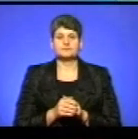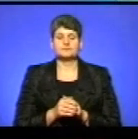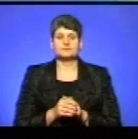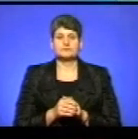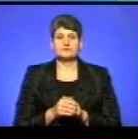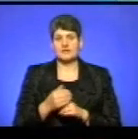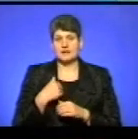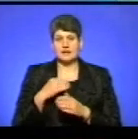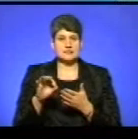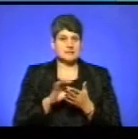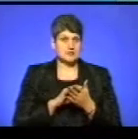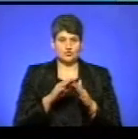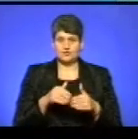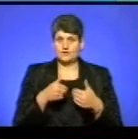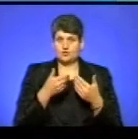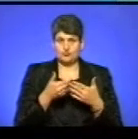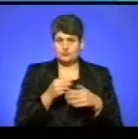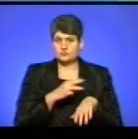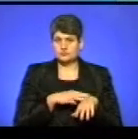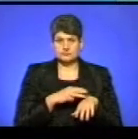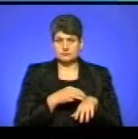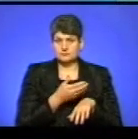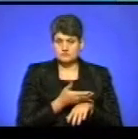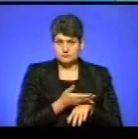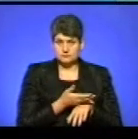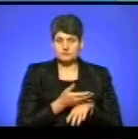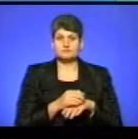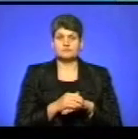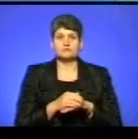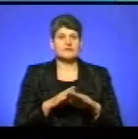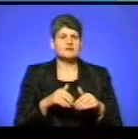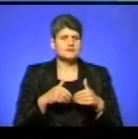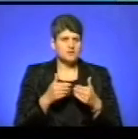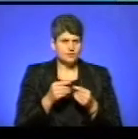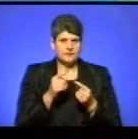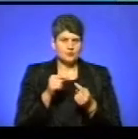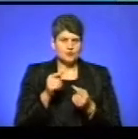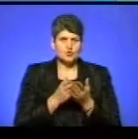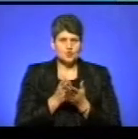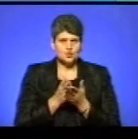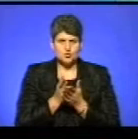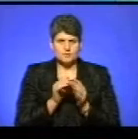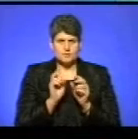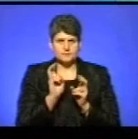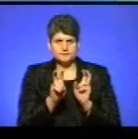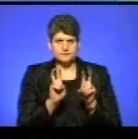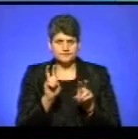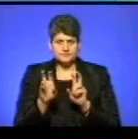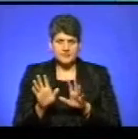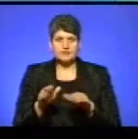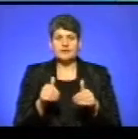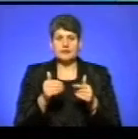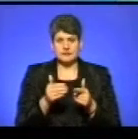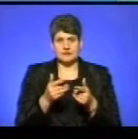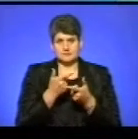Я відразу ж звернувся у правоохоронні органи, звернувся в відповідні служби і структури і, само собою, надав